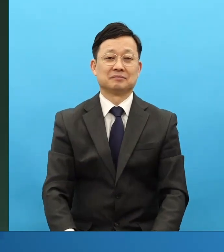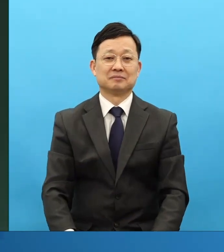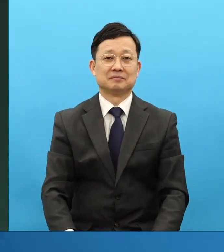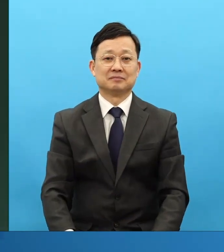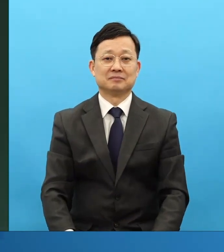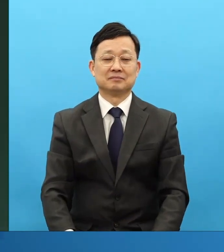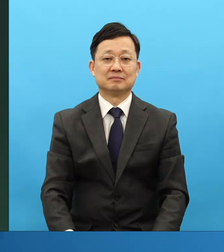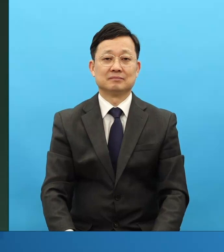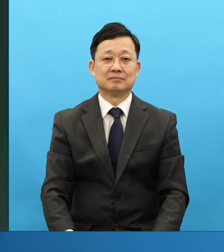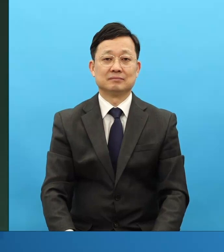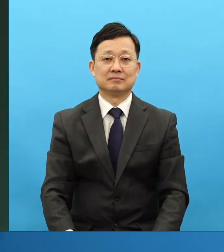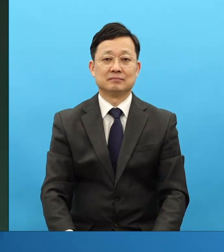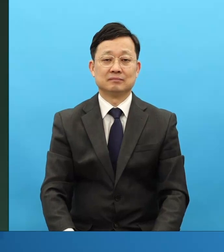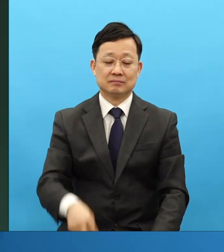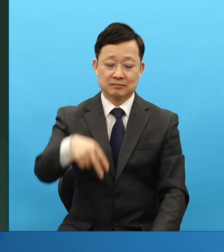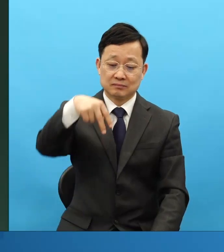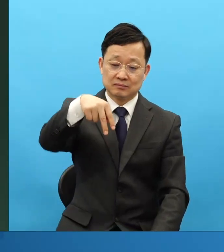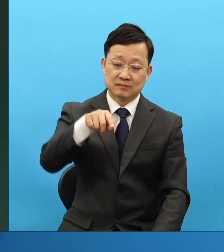섬민.